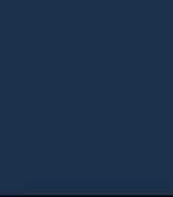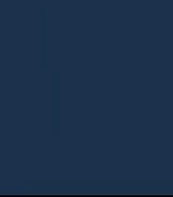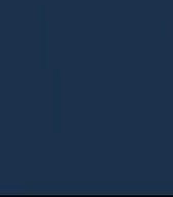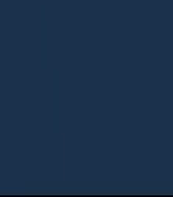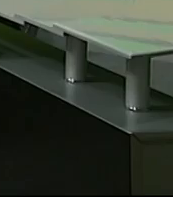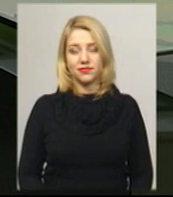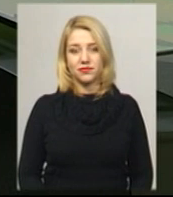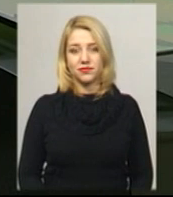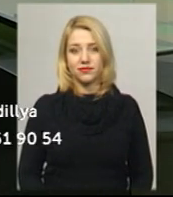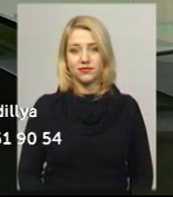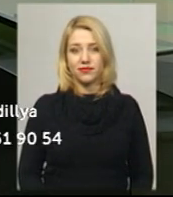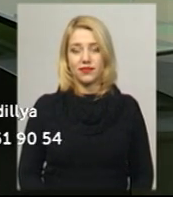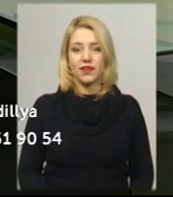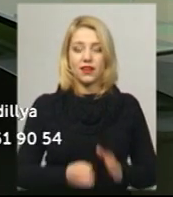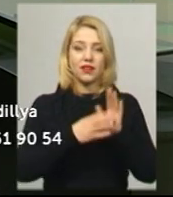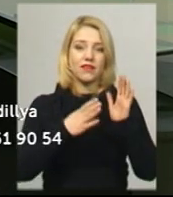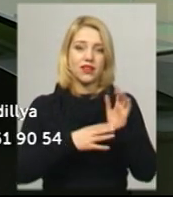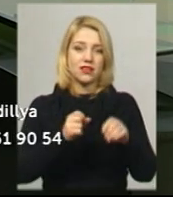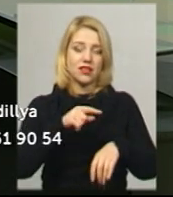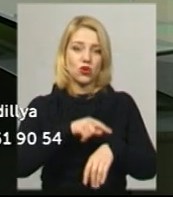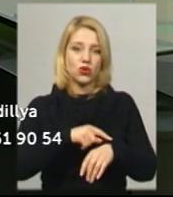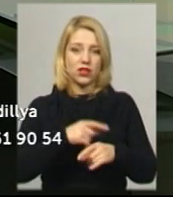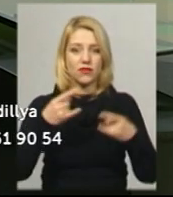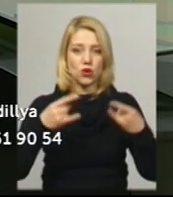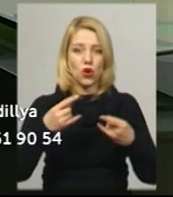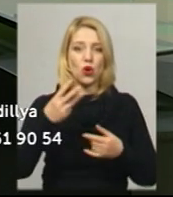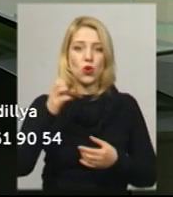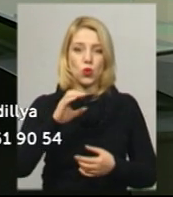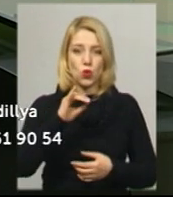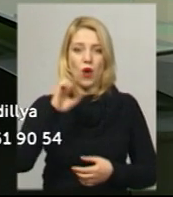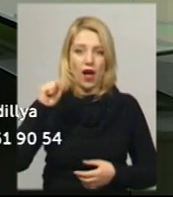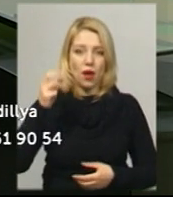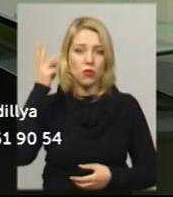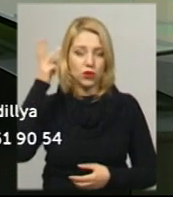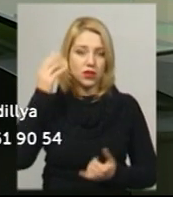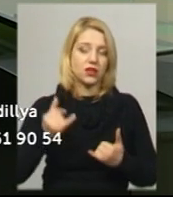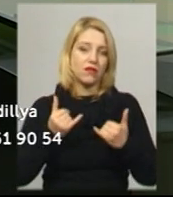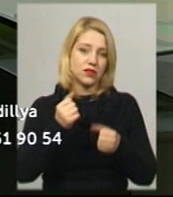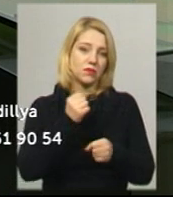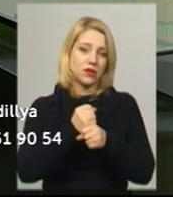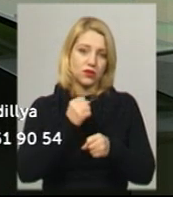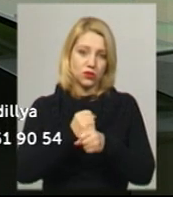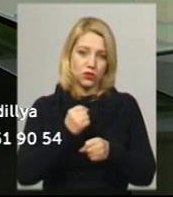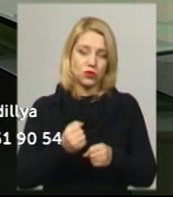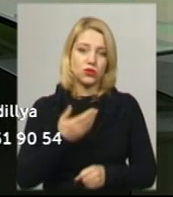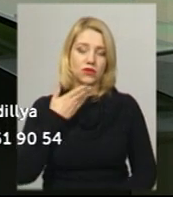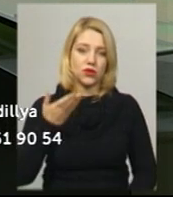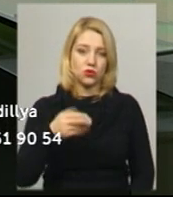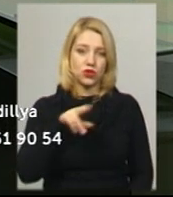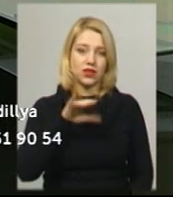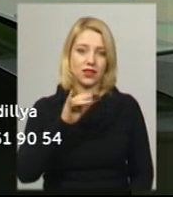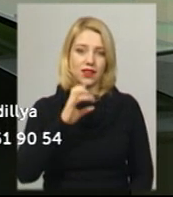Музика 19.00 на годинку в ефірі Юя Поділля випуску новин. У студії для вас працюють ведуча Дарина Денисенко,